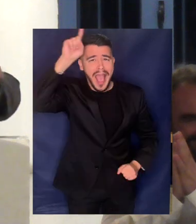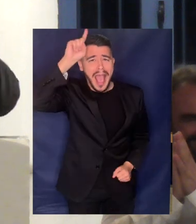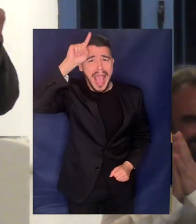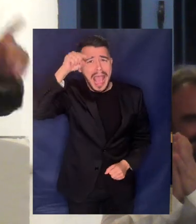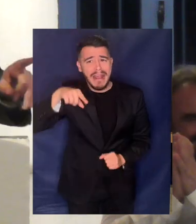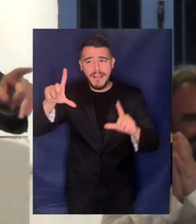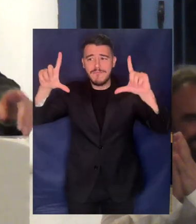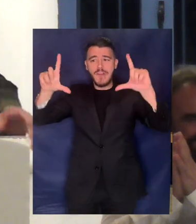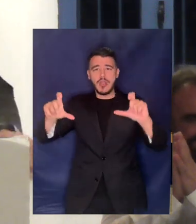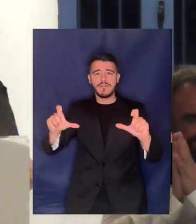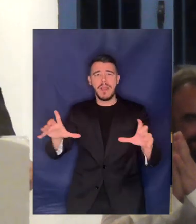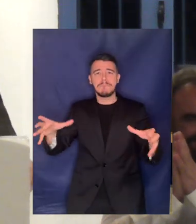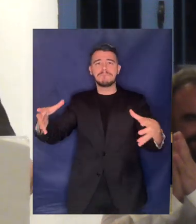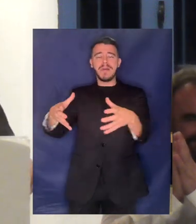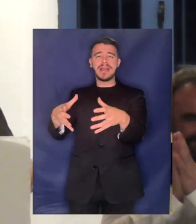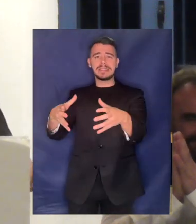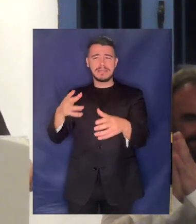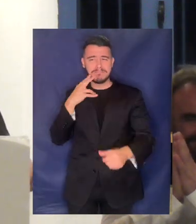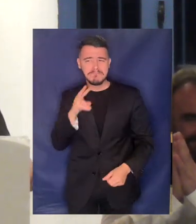στο Τζαρουχά